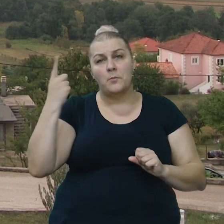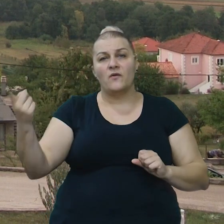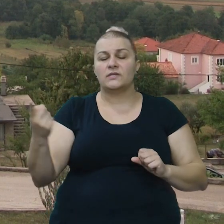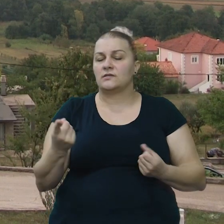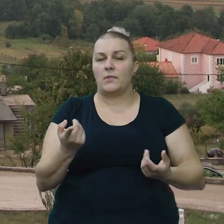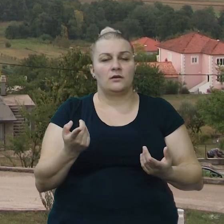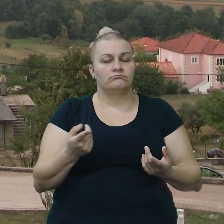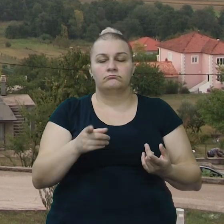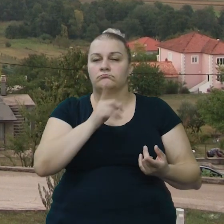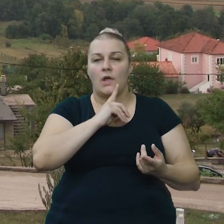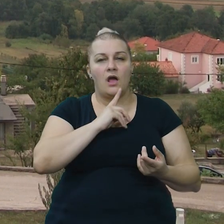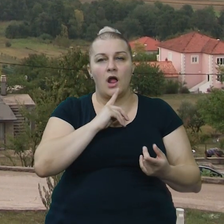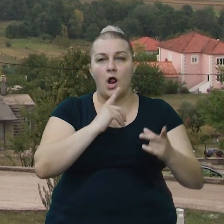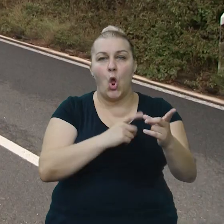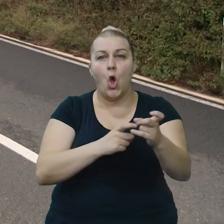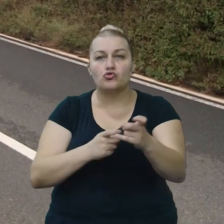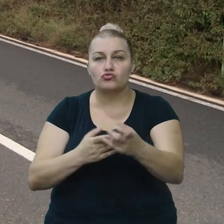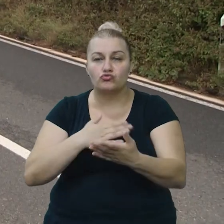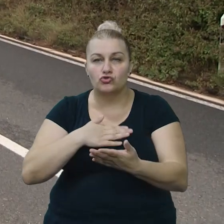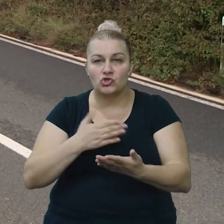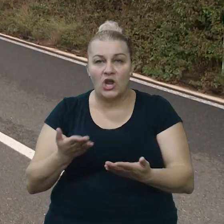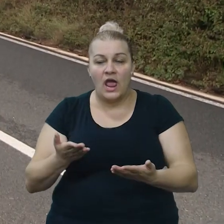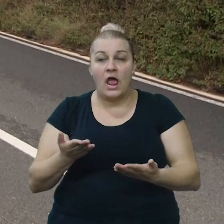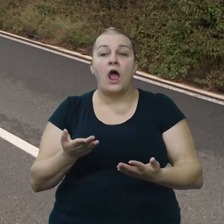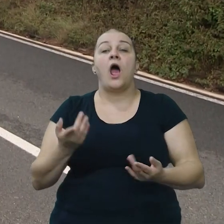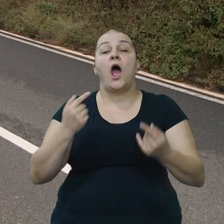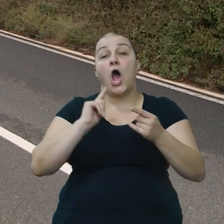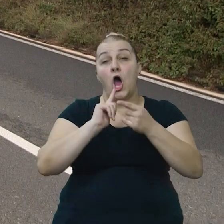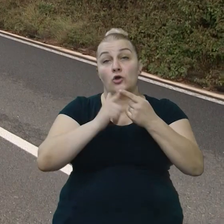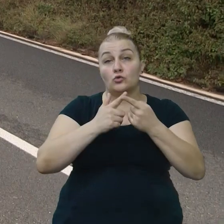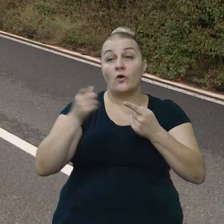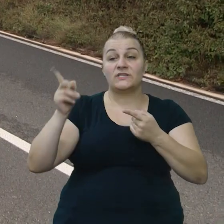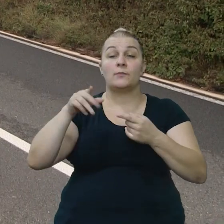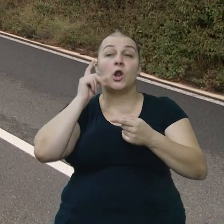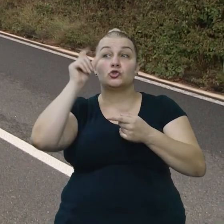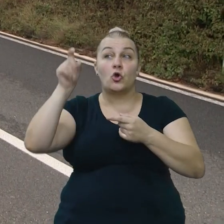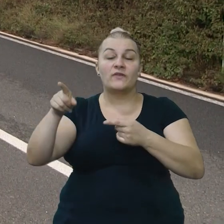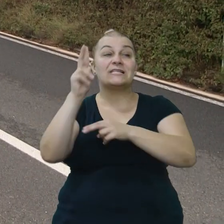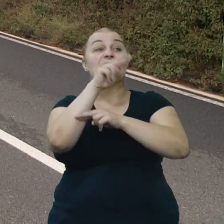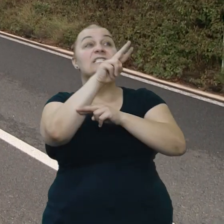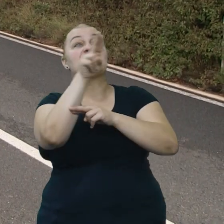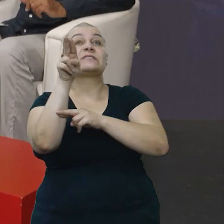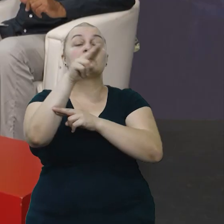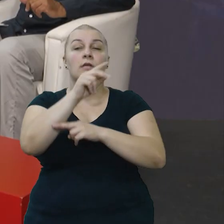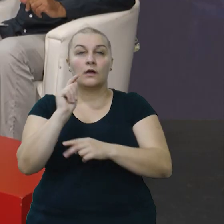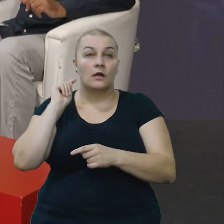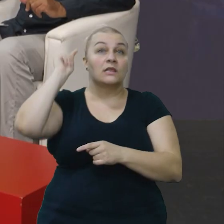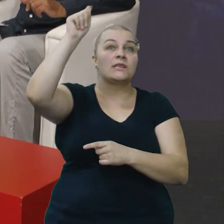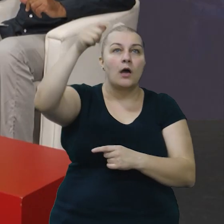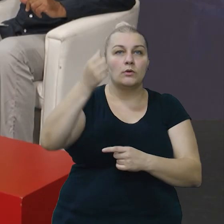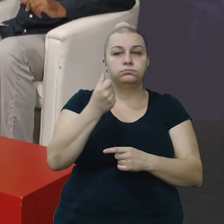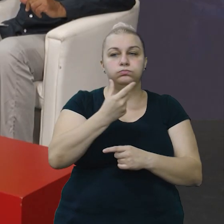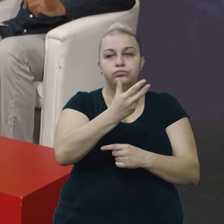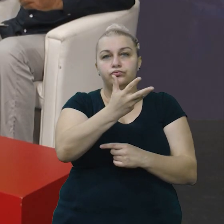naoružani ili nenaurožani. A s druge strane, imali ste čovjeka iz Vidike koji je rekao da ne može ni pobrojati na onoj cesti